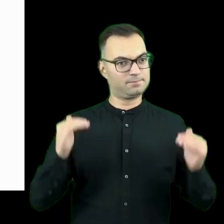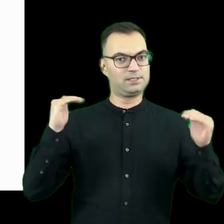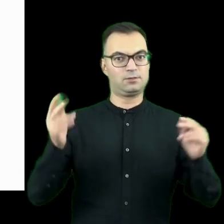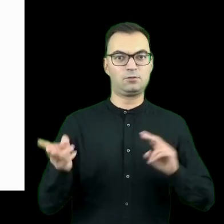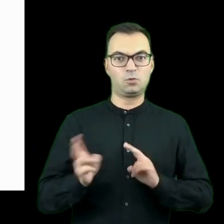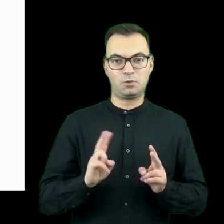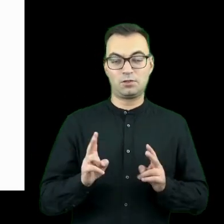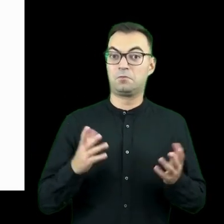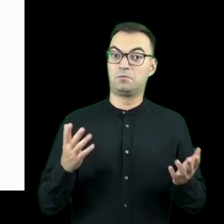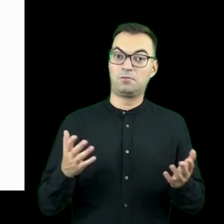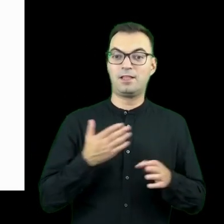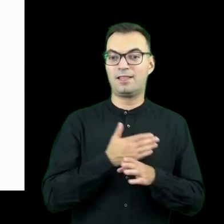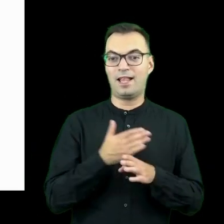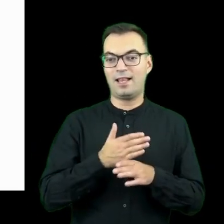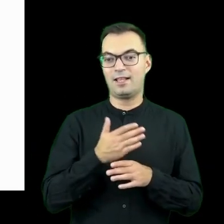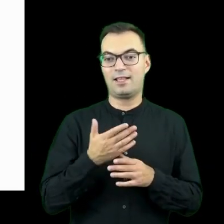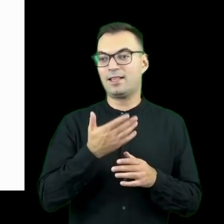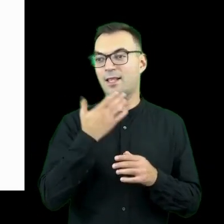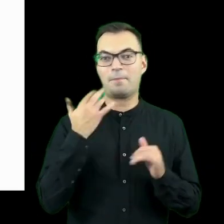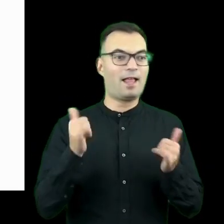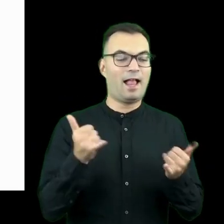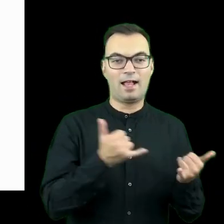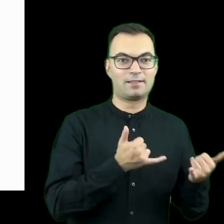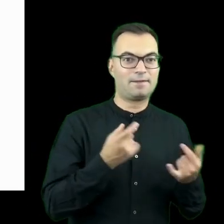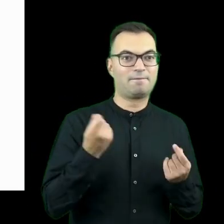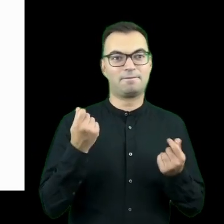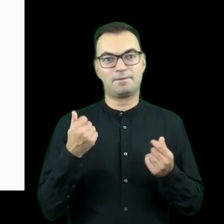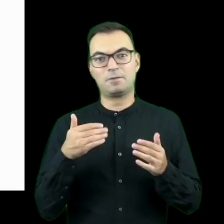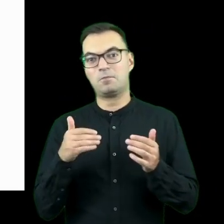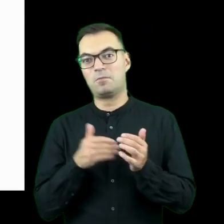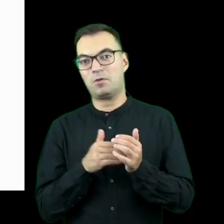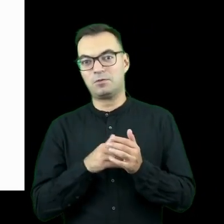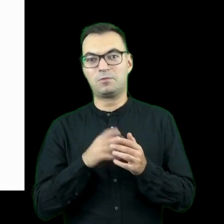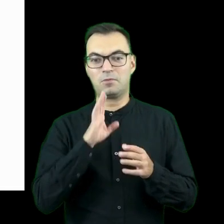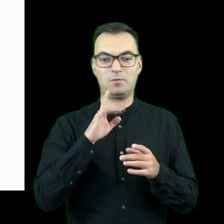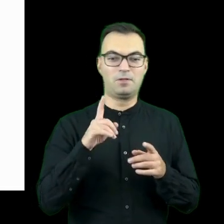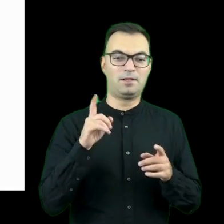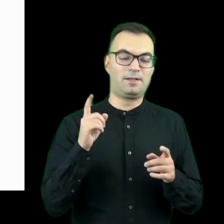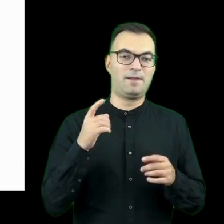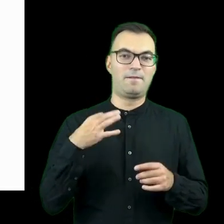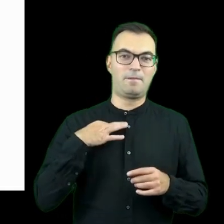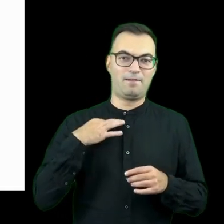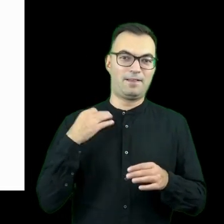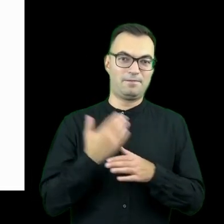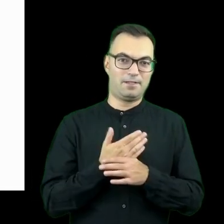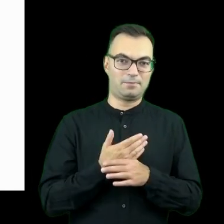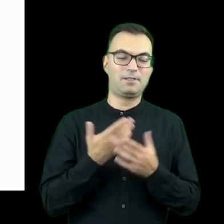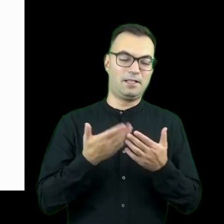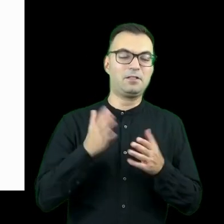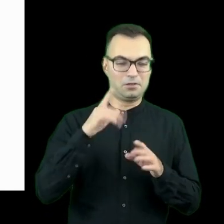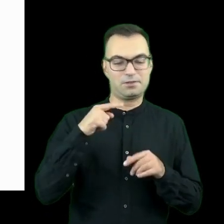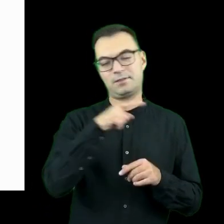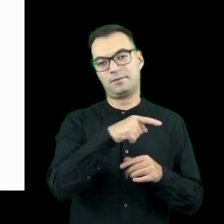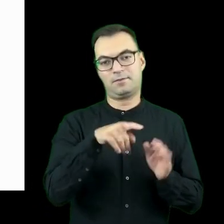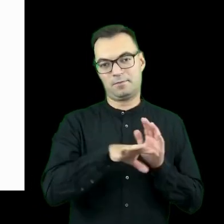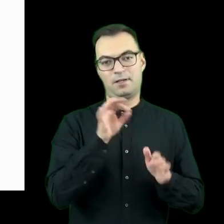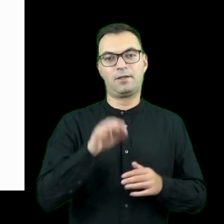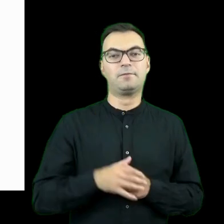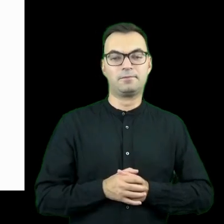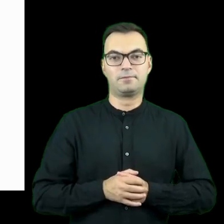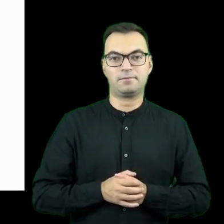tłumaczenia, a nadal być może nie mają takich możliwości finansowych, jak instytucje w pełni komercyjne, które są w stanie